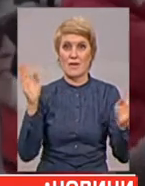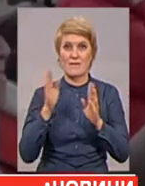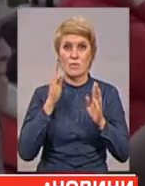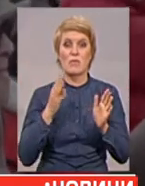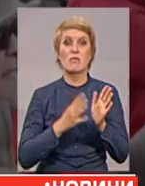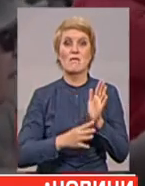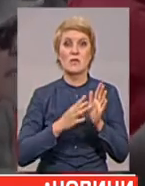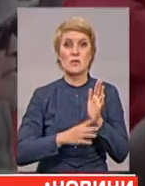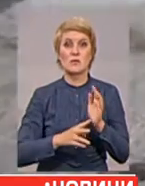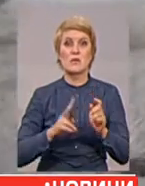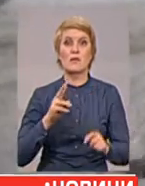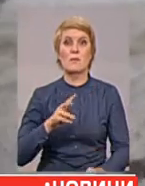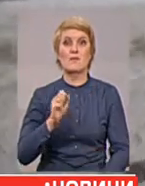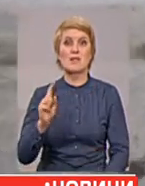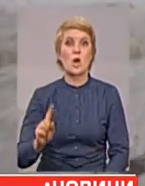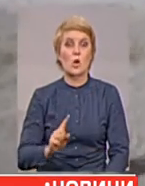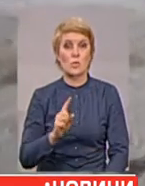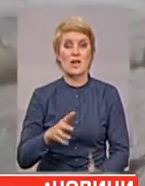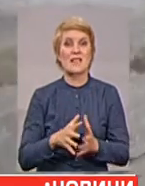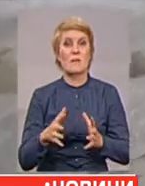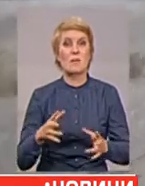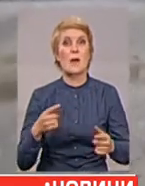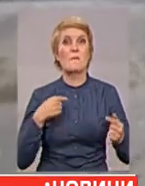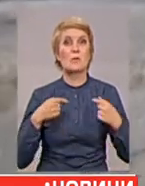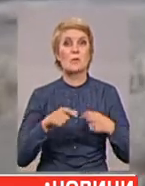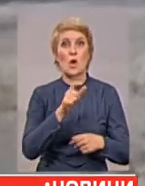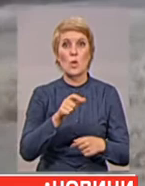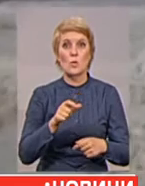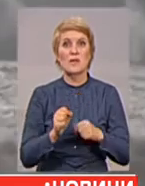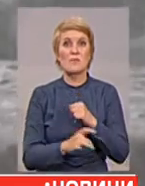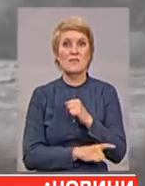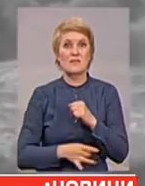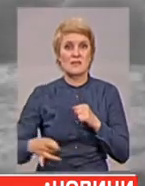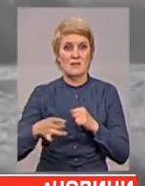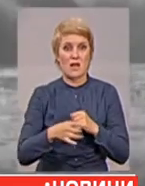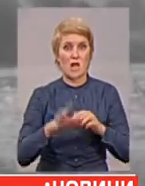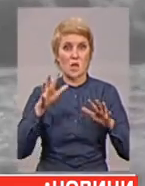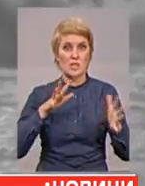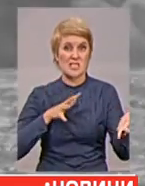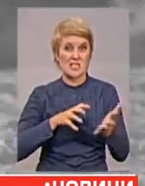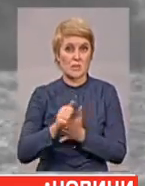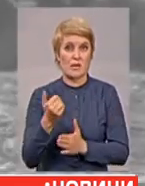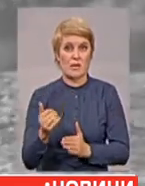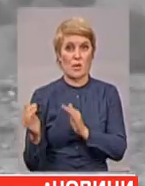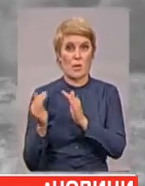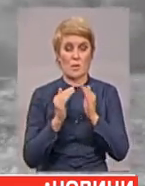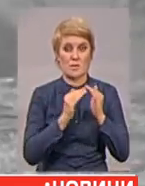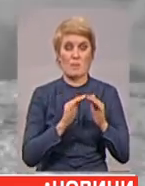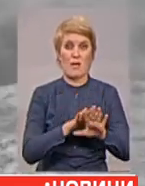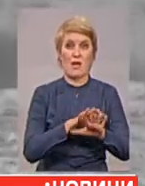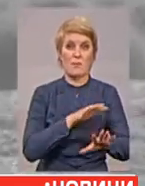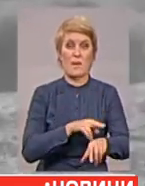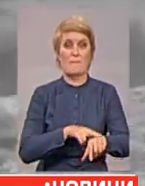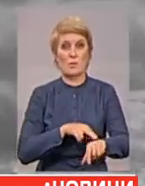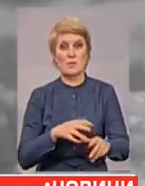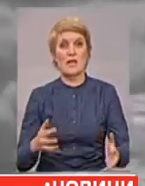кілометрів за годину. Найбільше постраждали люди з міських нетрів. Дощі повністю зруйнували їхні оселі. Армія, поліція і рятувальники